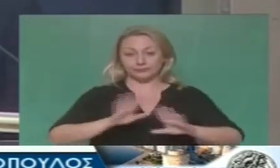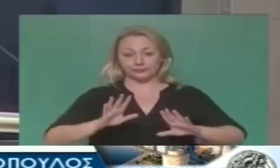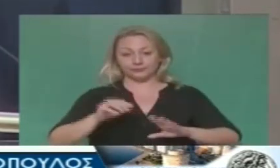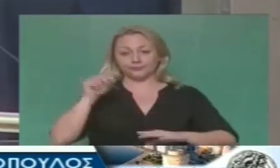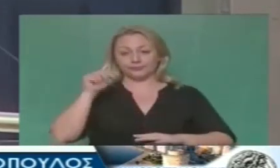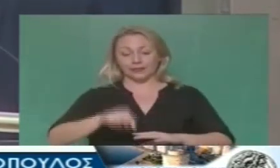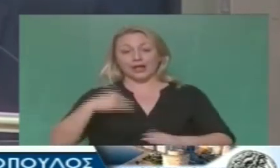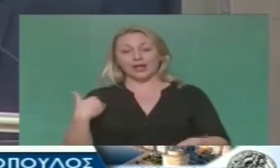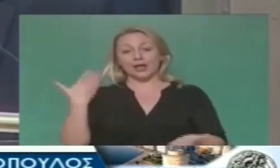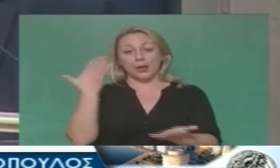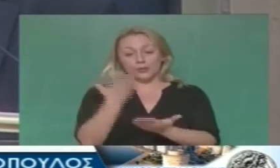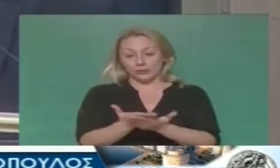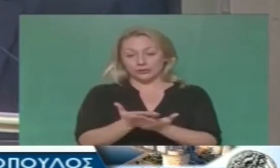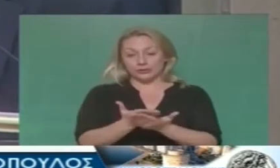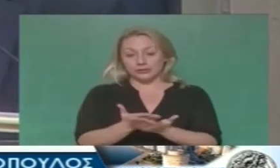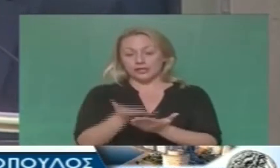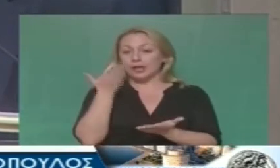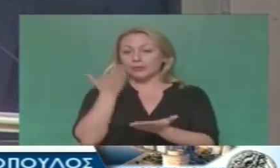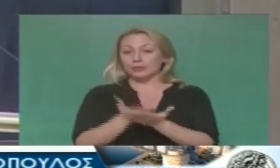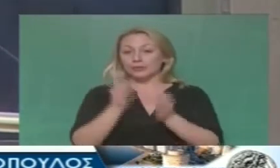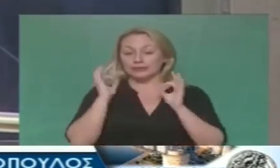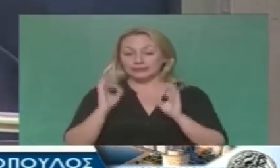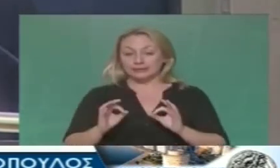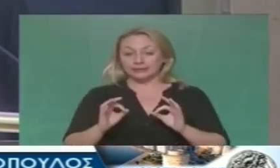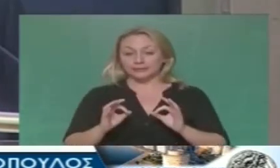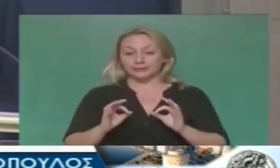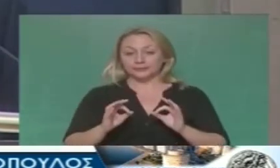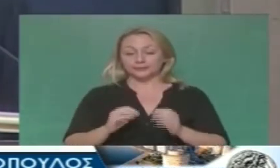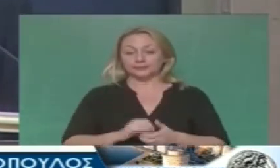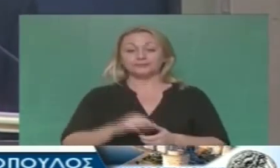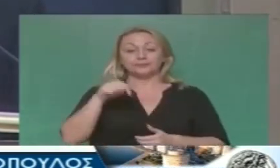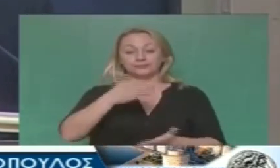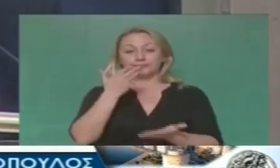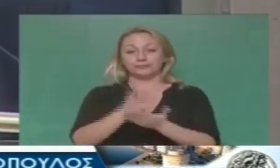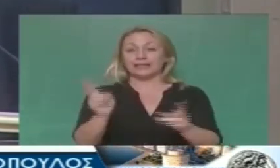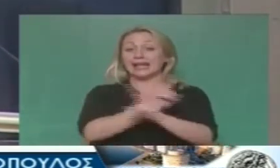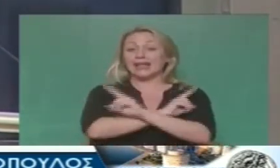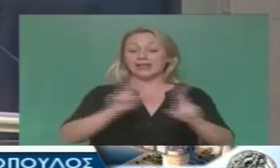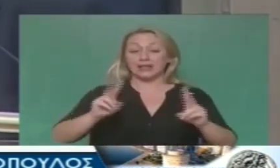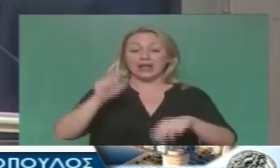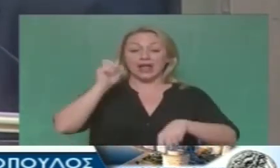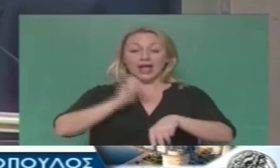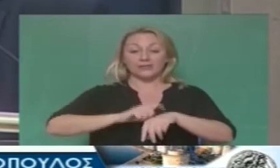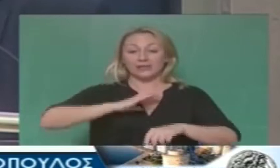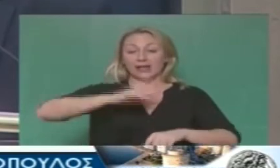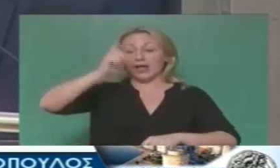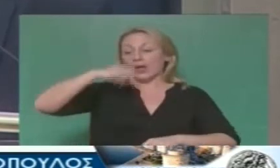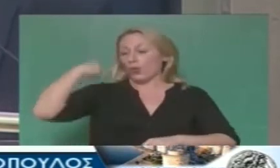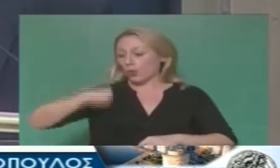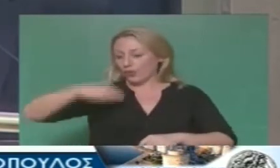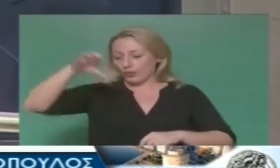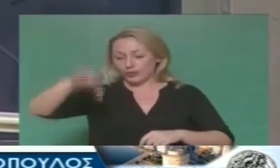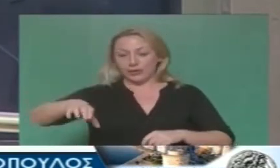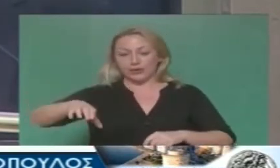Η πρότασή μας είναι πάρα πολύ σαφής. Δεν επιτρέπεται κανένας ούτε ο Δήμος